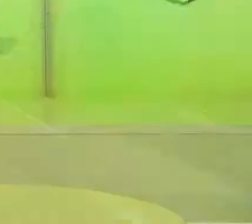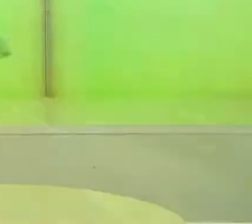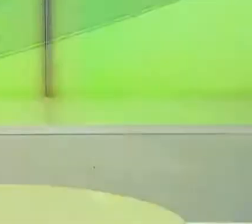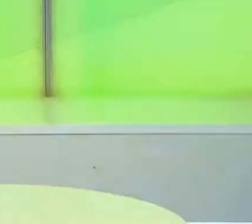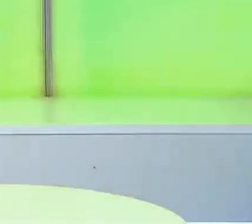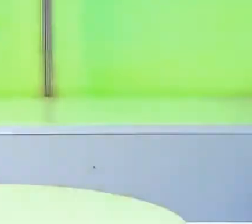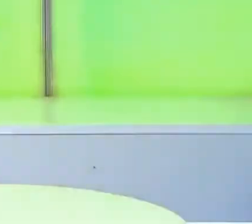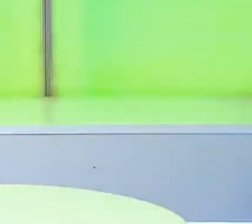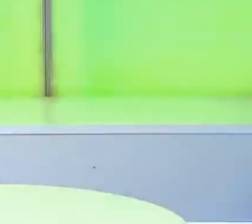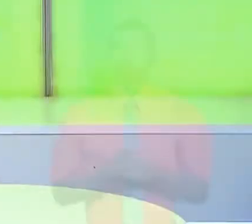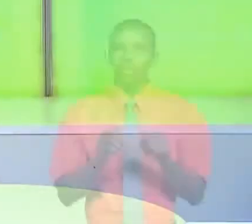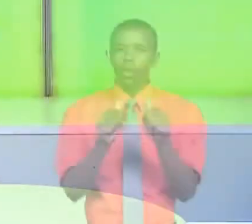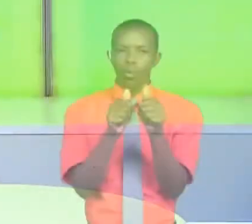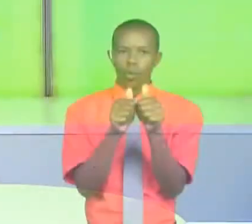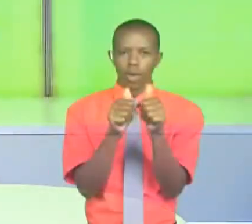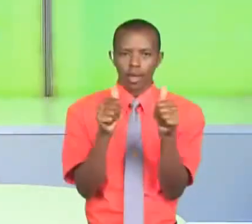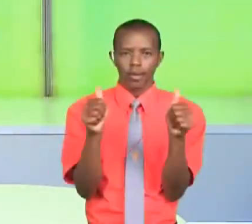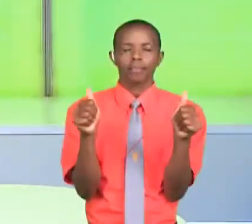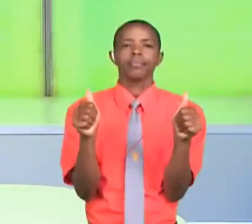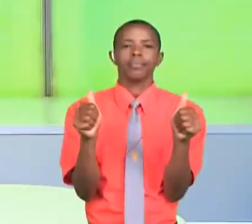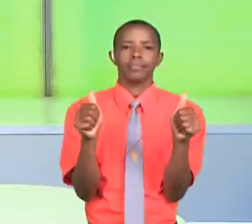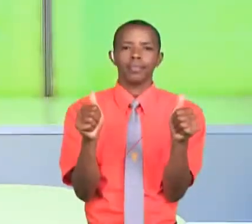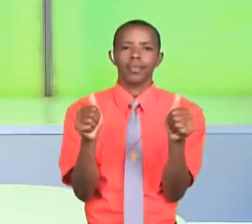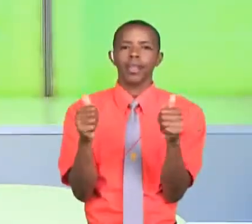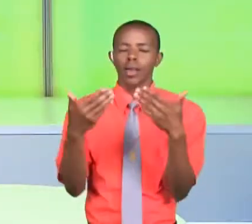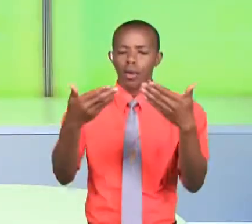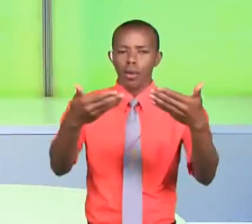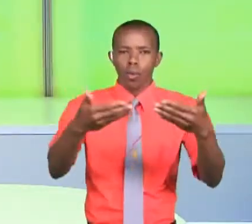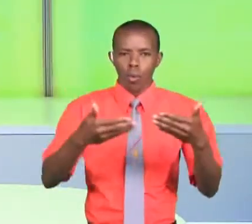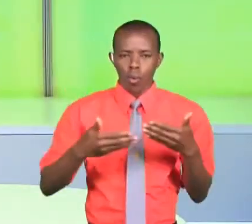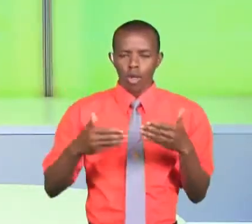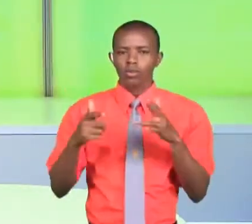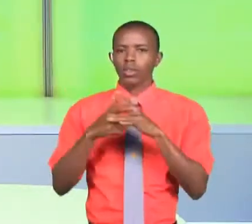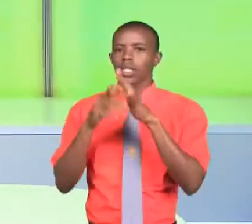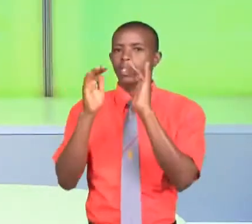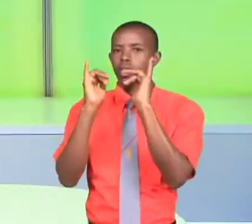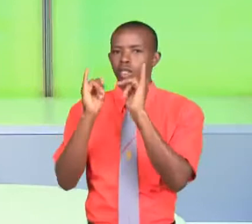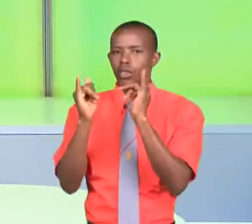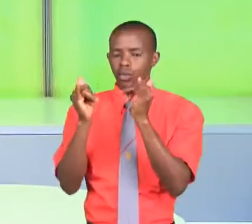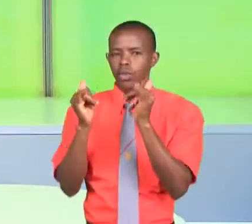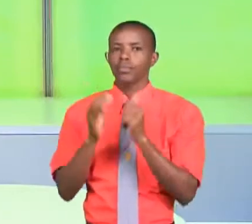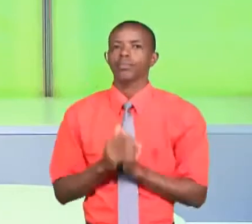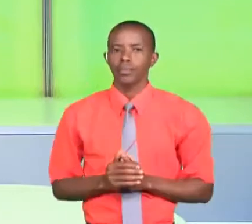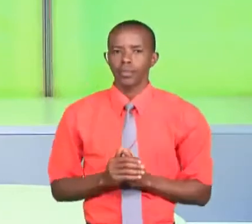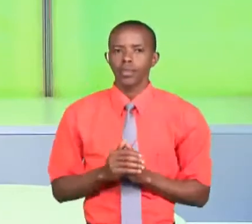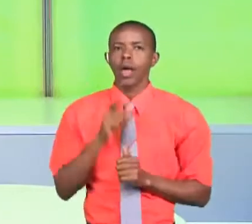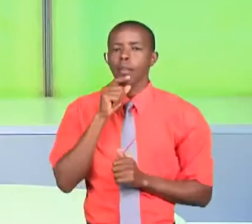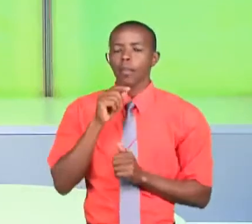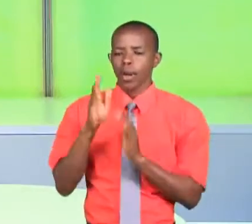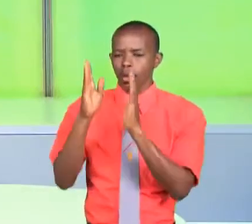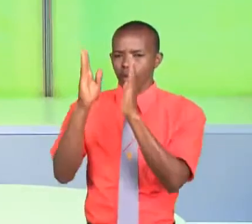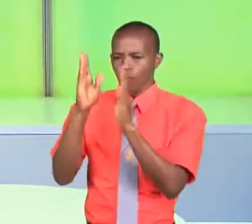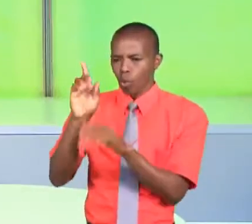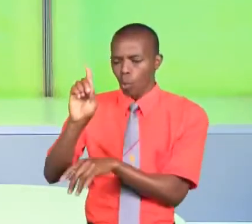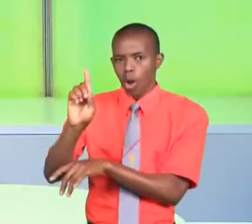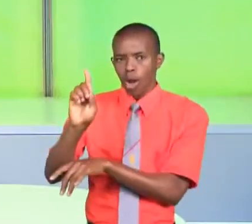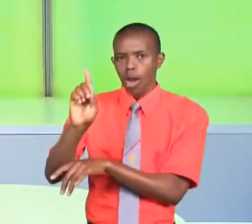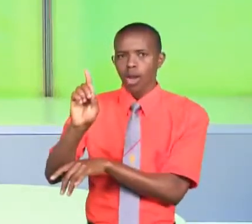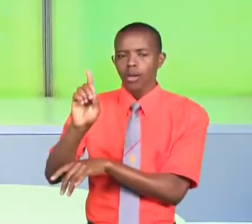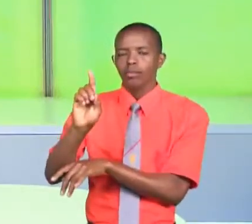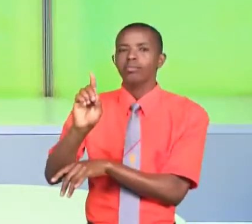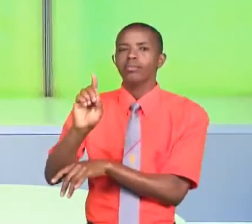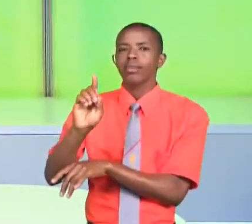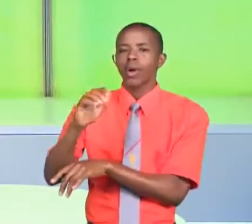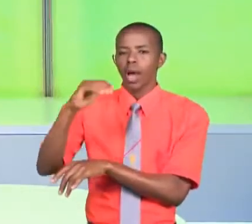So Dr. Kabisa mtazamadi karibu sana tuwanze na tarifa ya tanzia Jama mmoja katika ineula na Vaholo katika